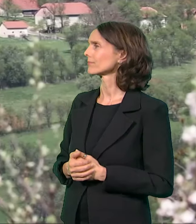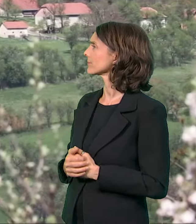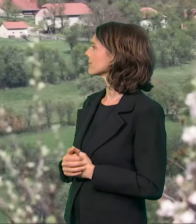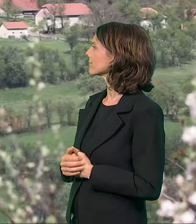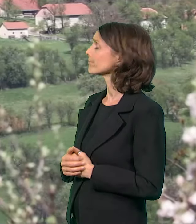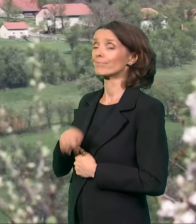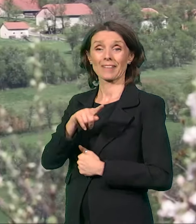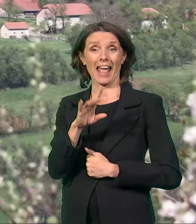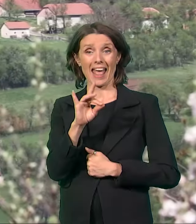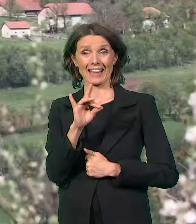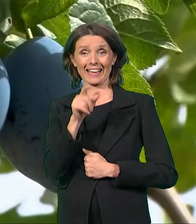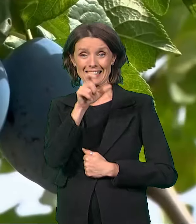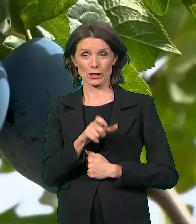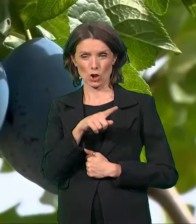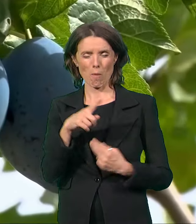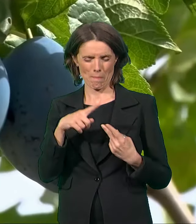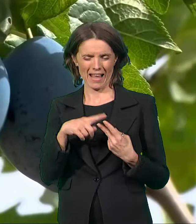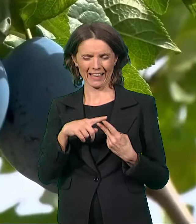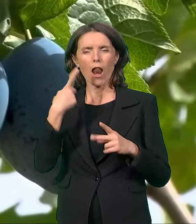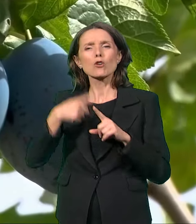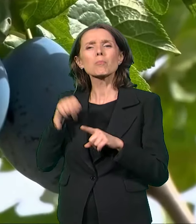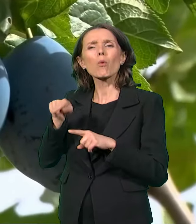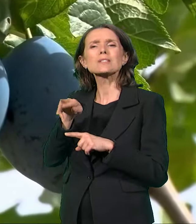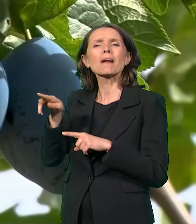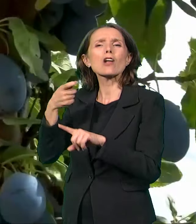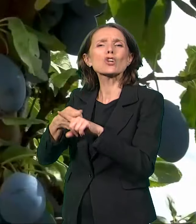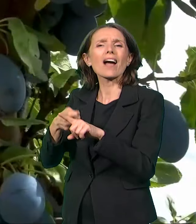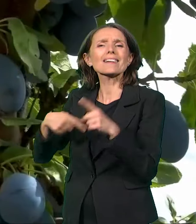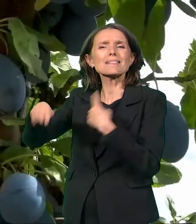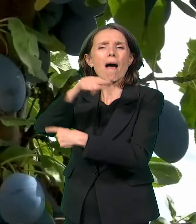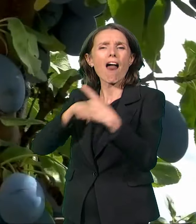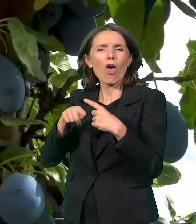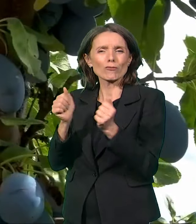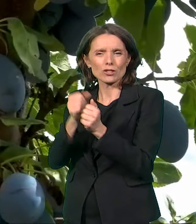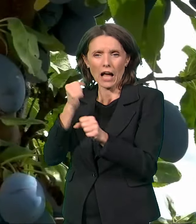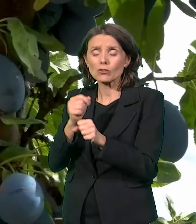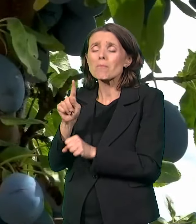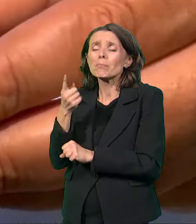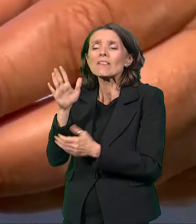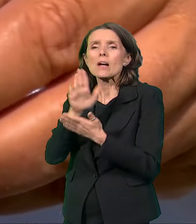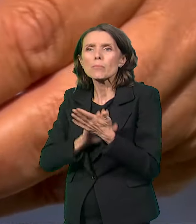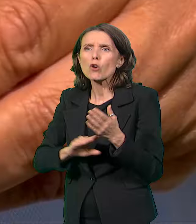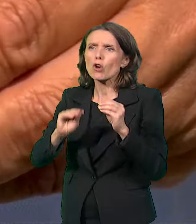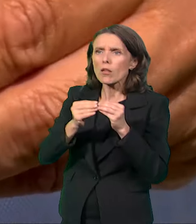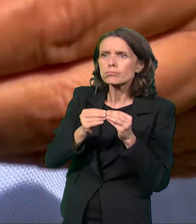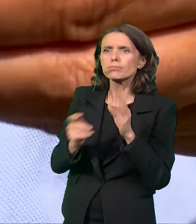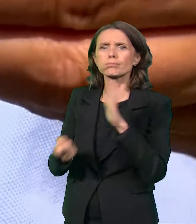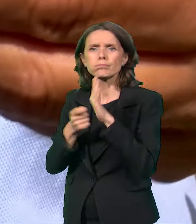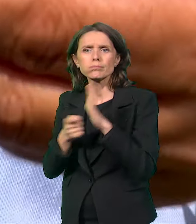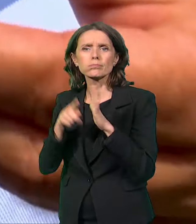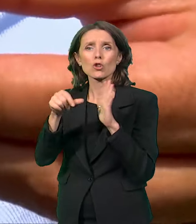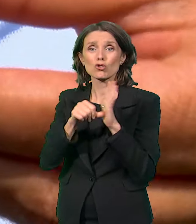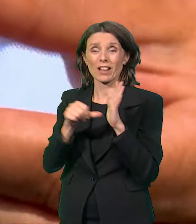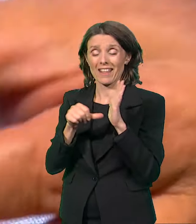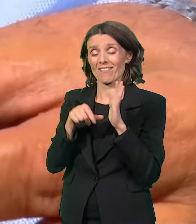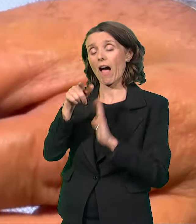Risto Paranos i njegovi ortaci, braća Krasmanović, među prvima su trgovali šljivom. I ona postoje artikal koji